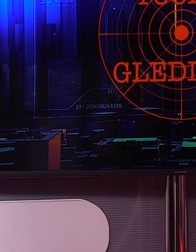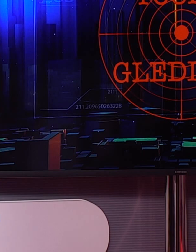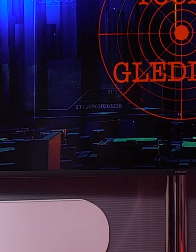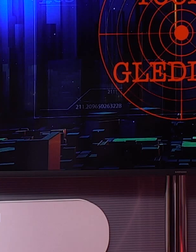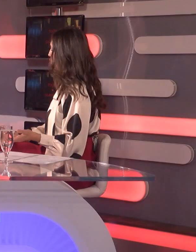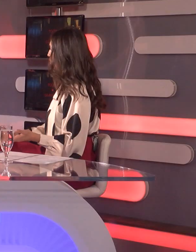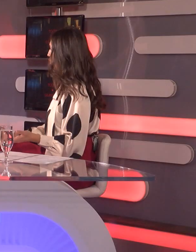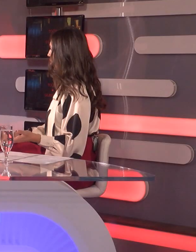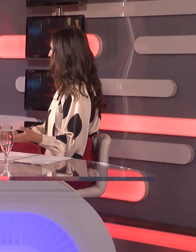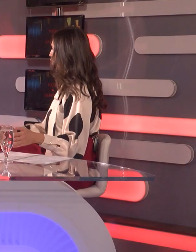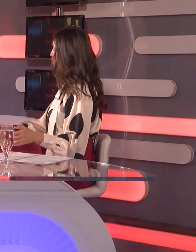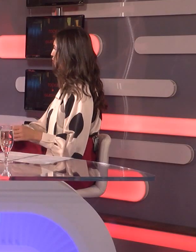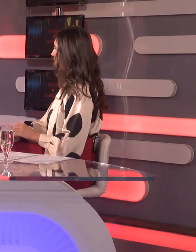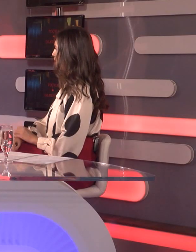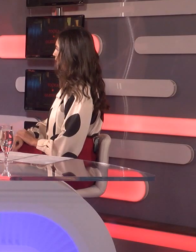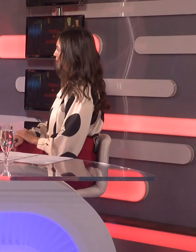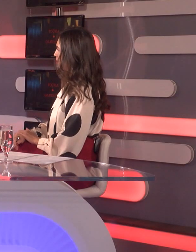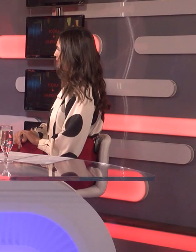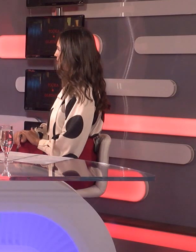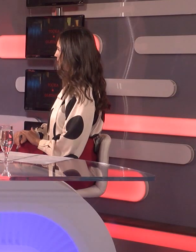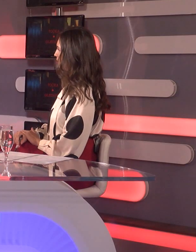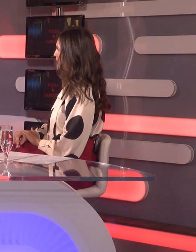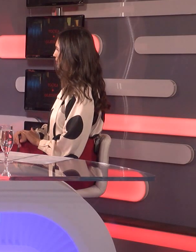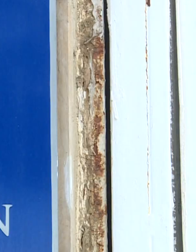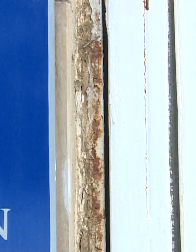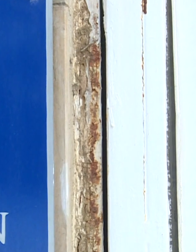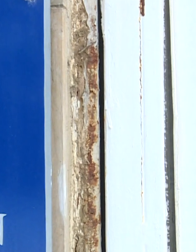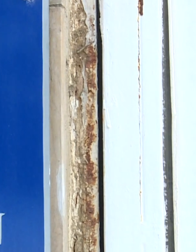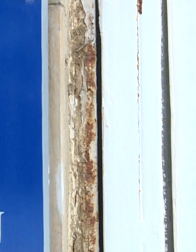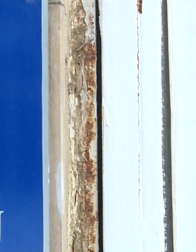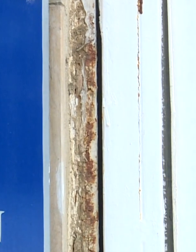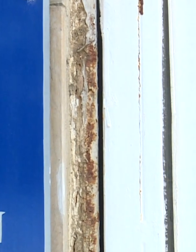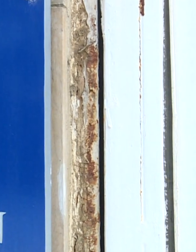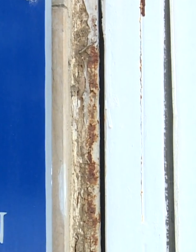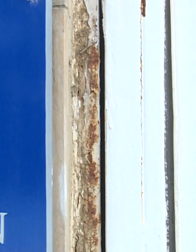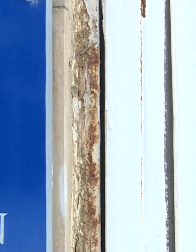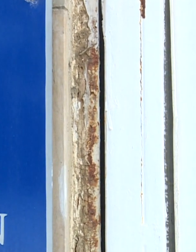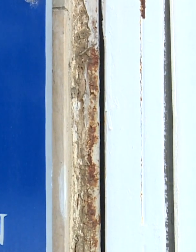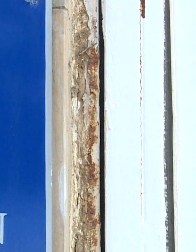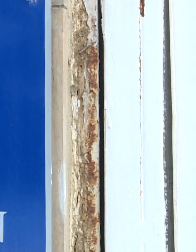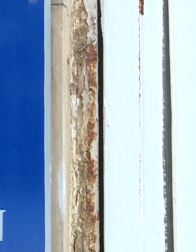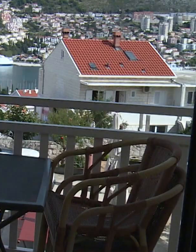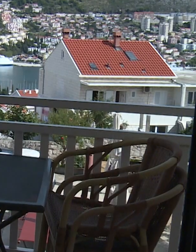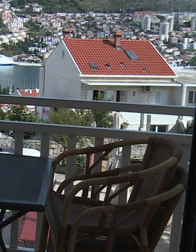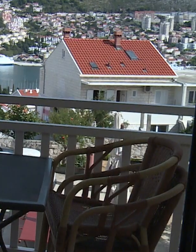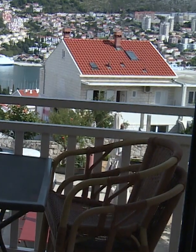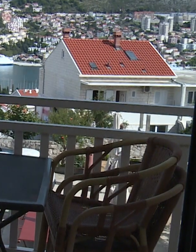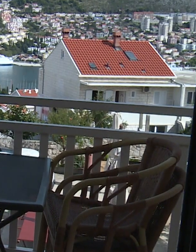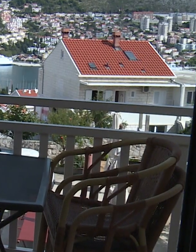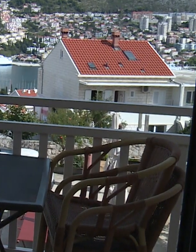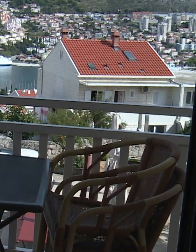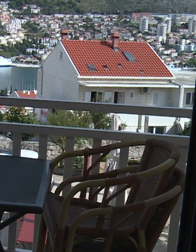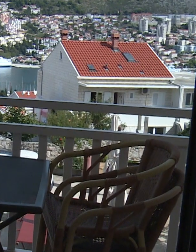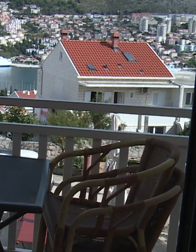potencijalno usporiti. Dubretić predlaže da se uvedu ograničenja za one vlasnike apartmana koji nemaju prebivališta u Dubrovniku, a da se